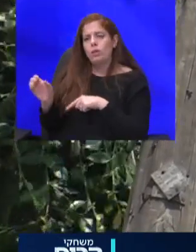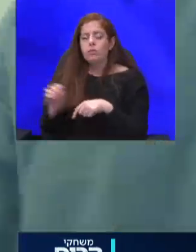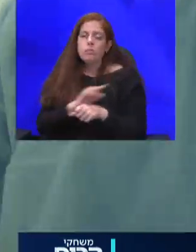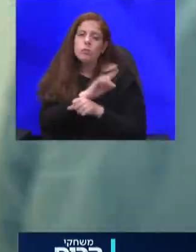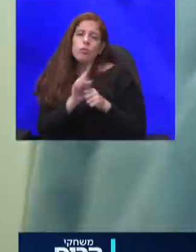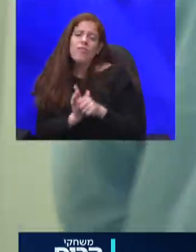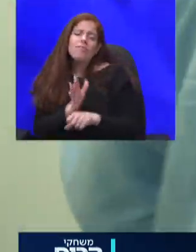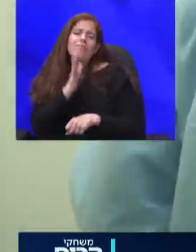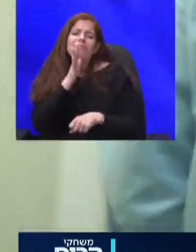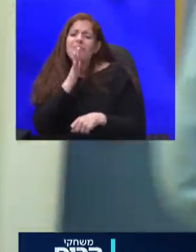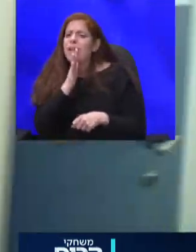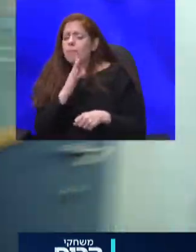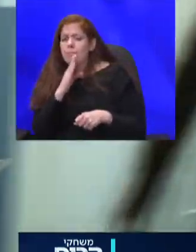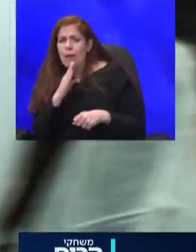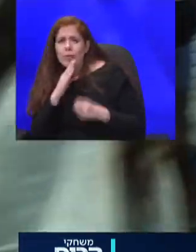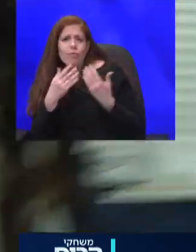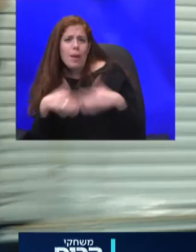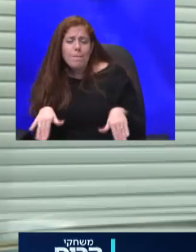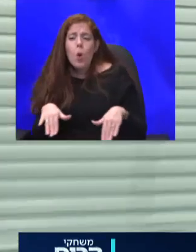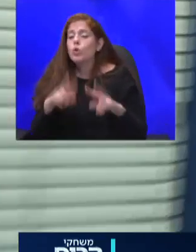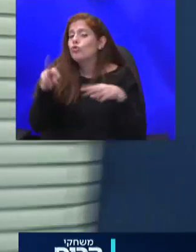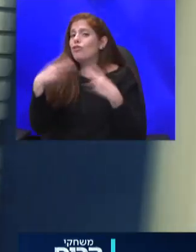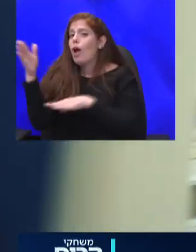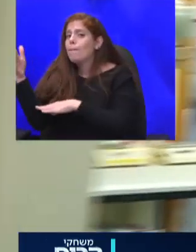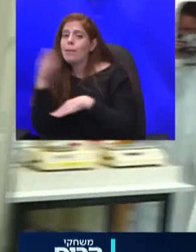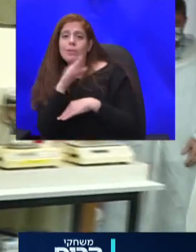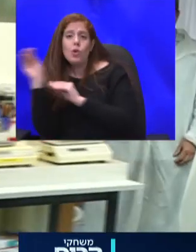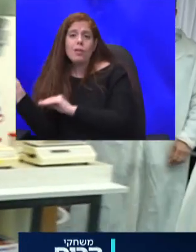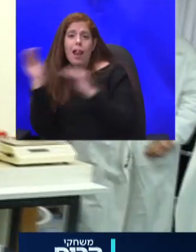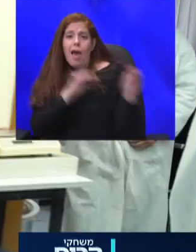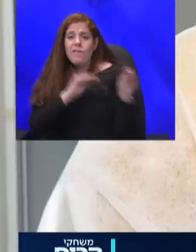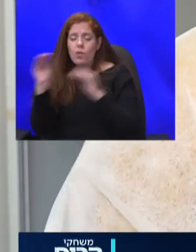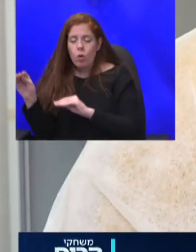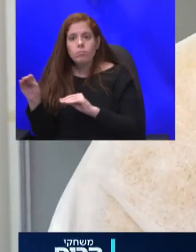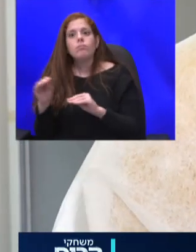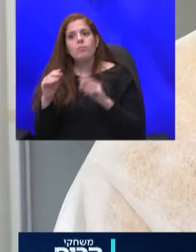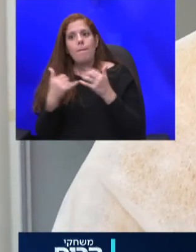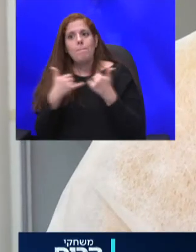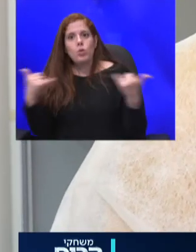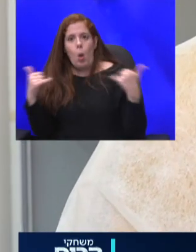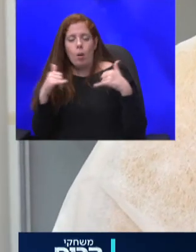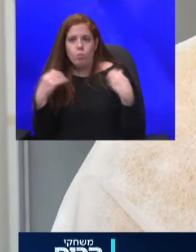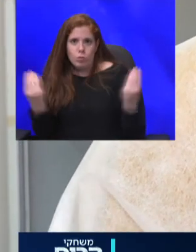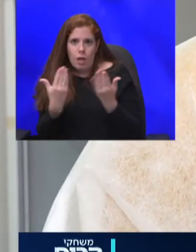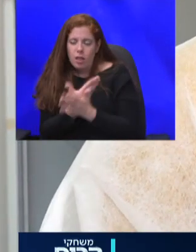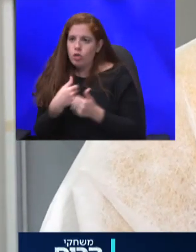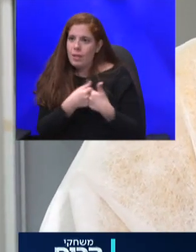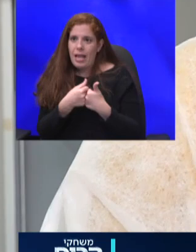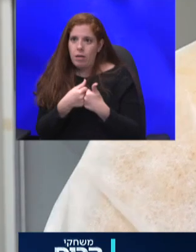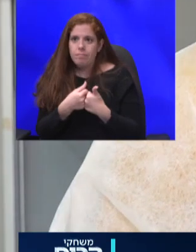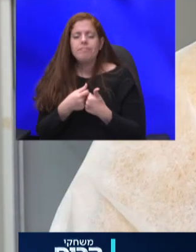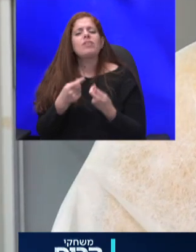אפשר לעבור בין מדינות פיתוח מוצר חדש מאתגר הרבה יותר ההשווקים הבינלאומיים כבר לא היו פתוחים בפנינו